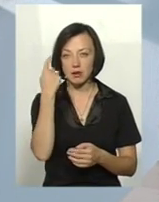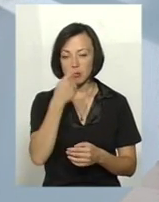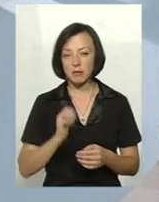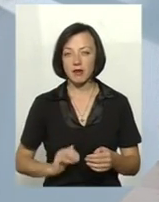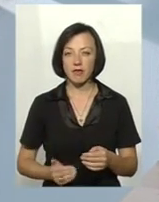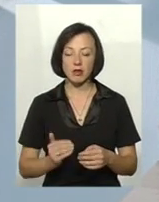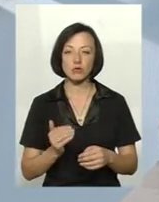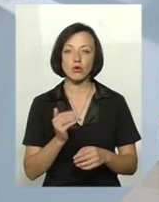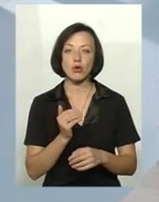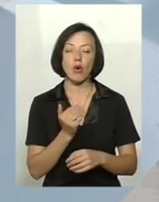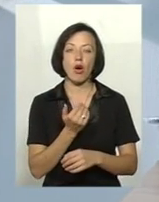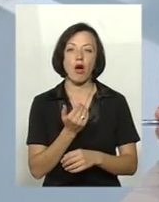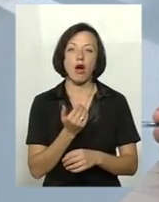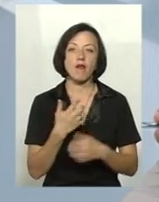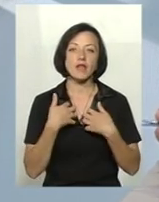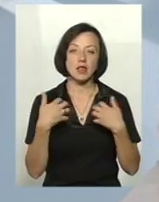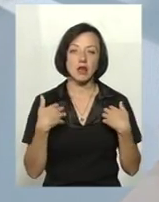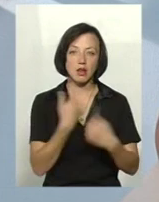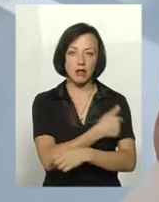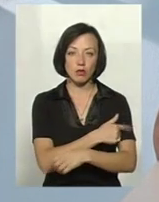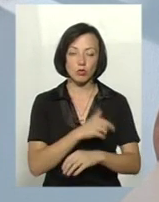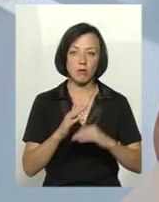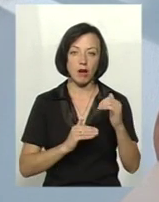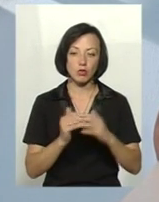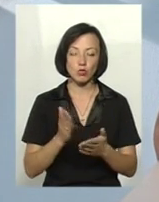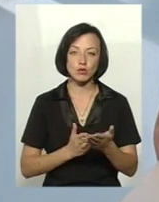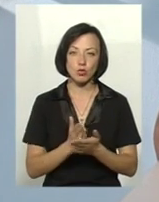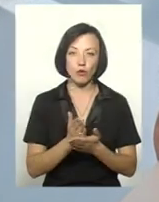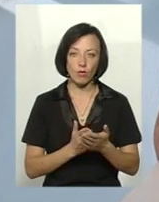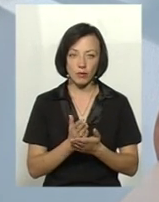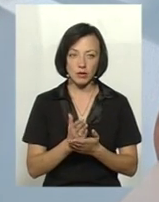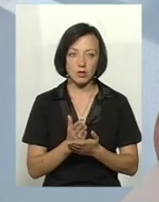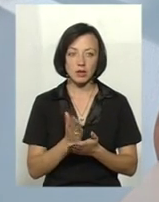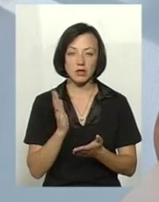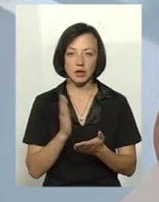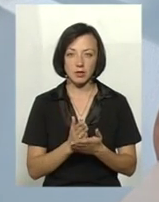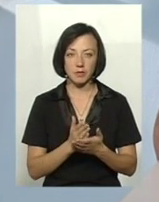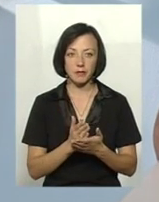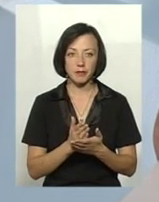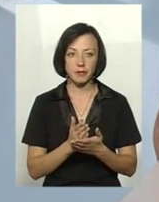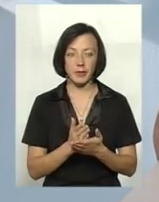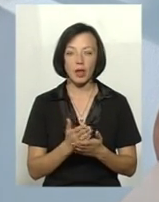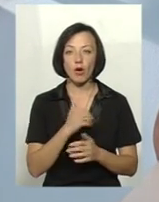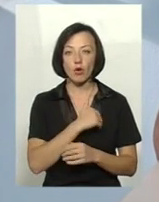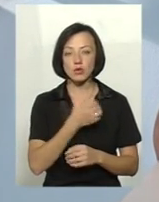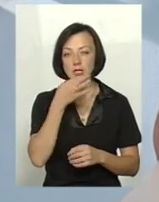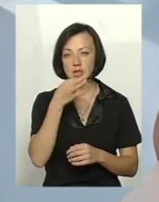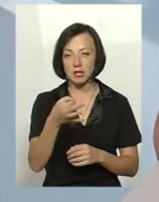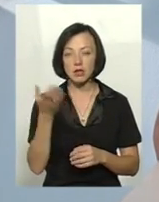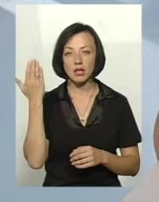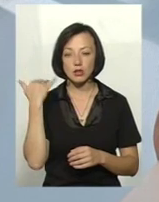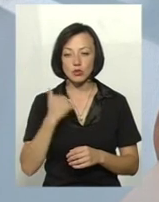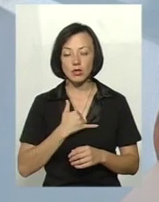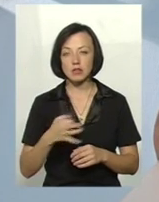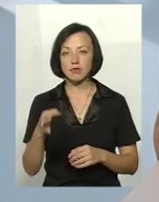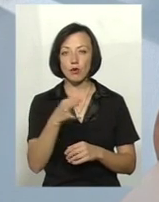ветеринарною практикою, обслуговувати поголів'я, яке є. Я хочу сказати, що свого часу в